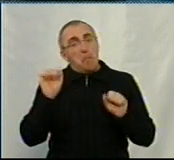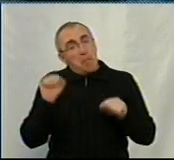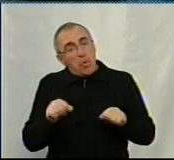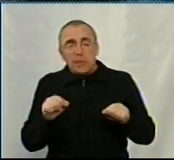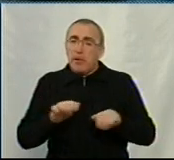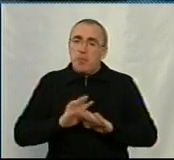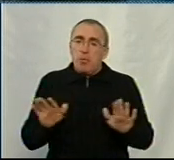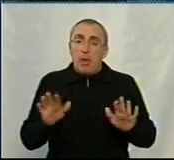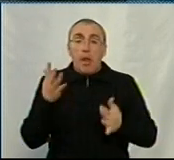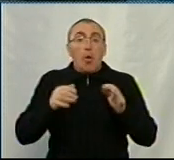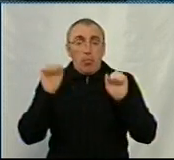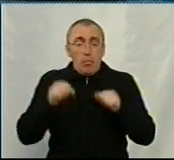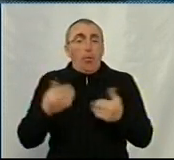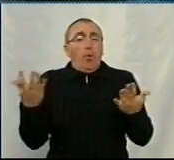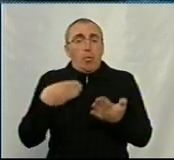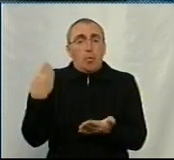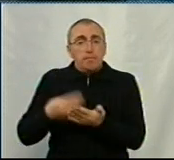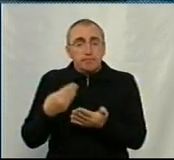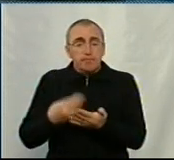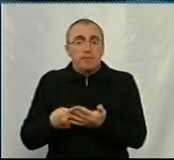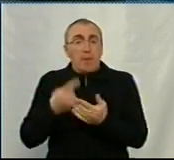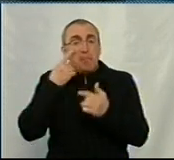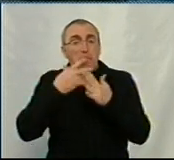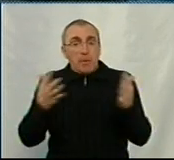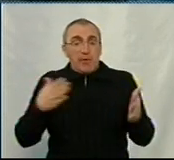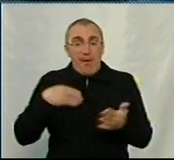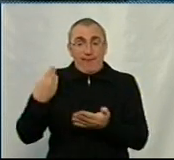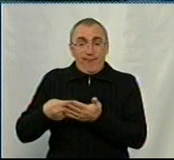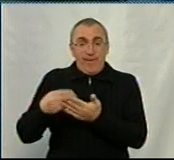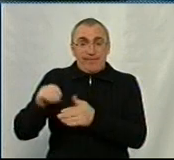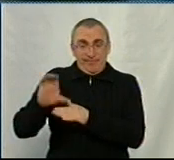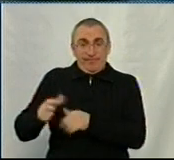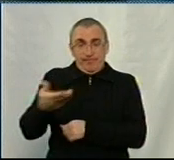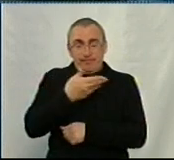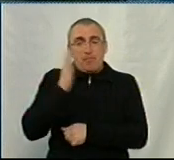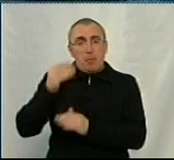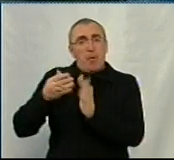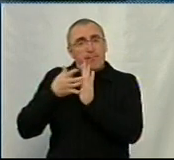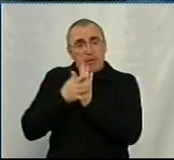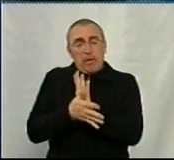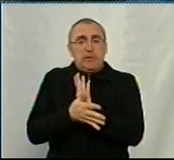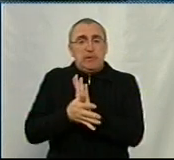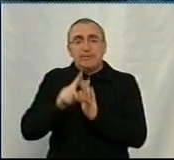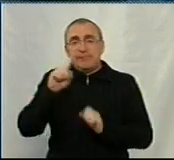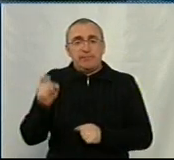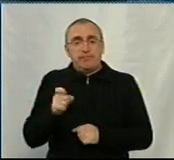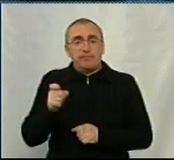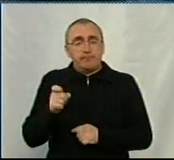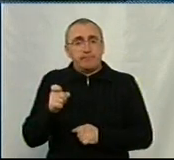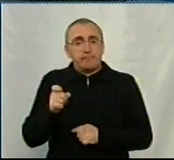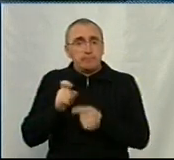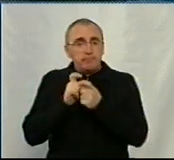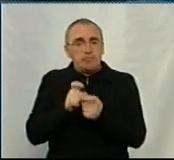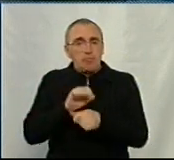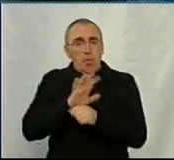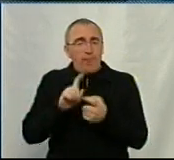неможливо? Якщо можливо, то за які кошти? Адже більшість наших фінансів, наших з вами, будуть витрачатись саме на боротьбіському По